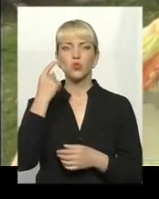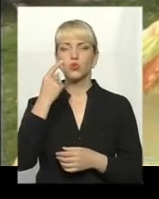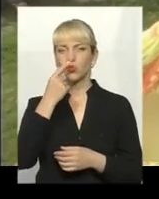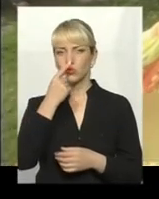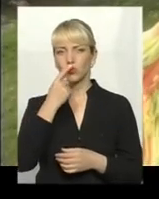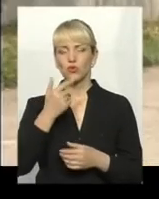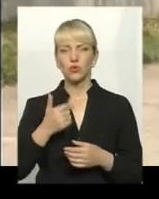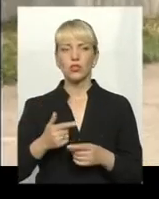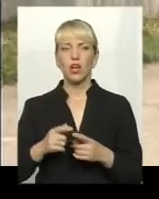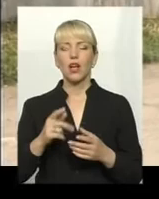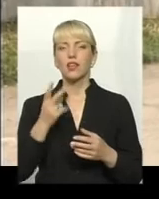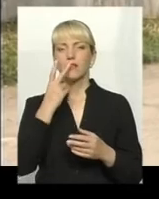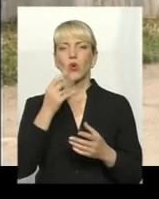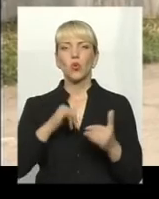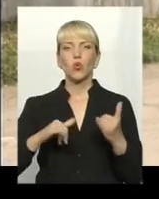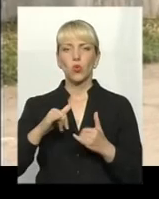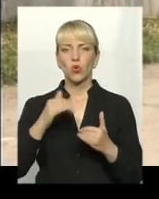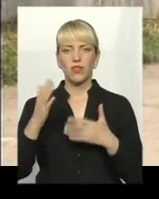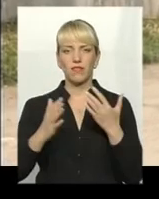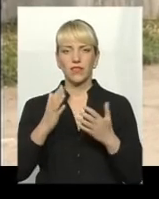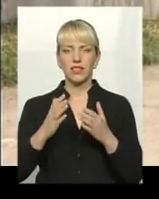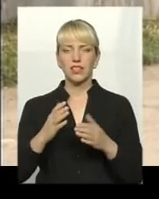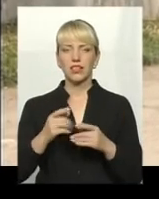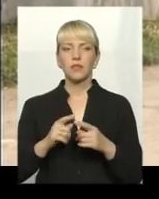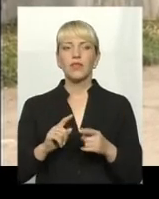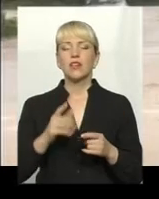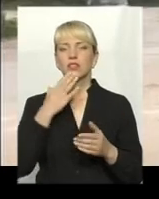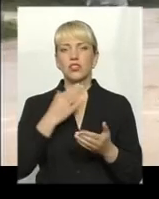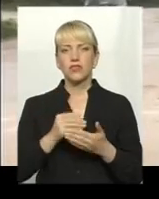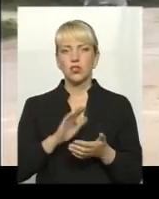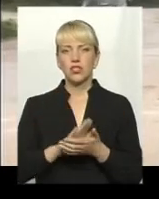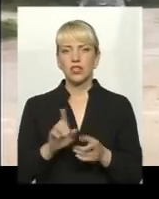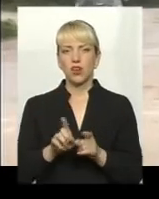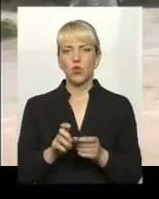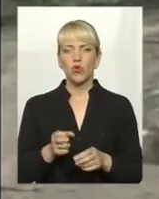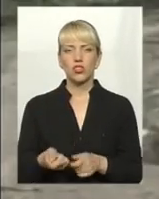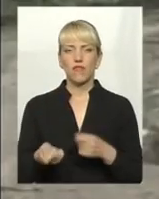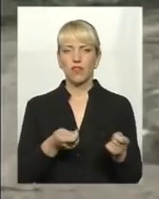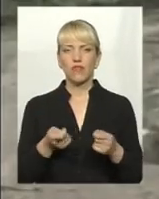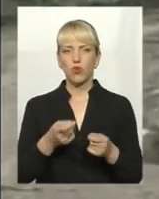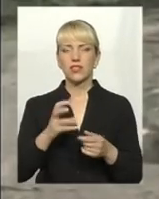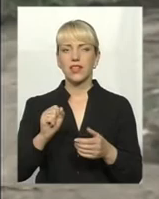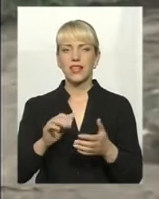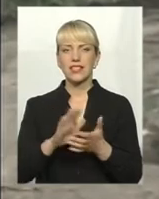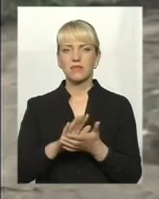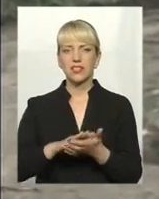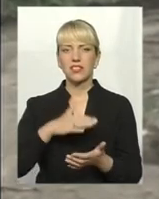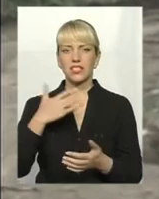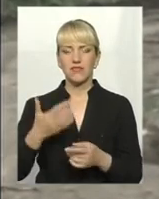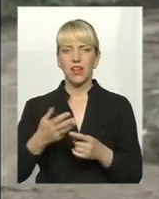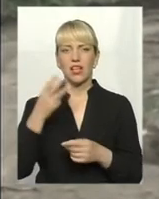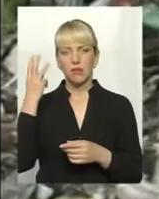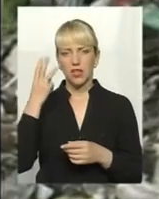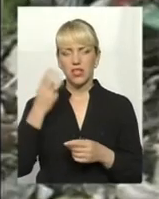До слова, жителі Олешина своє сміття теж вивозять на міське сміттєзвалище Хмельницького. Деякі звикли спалювати